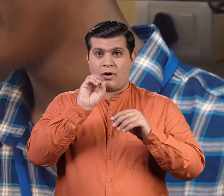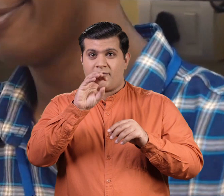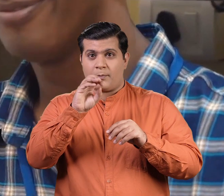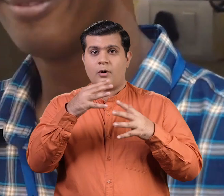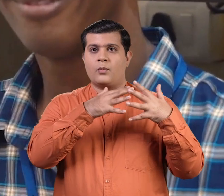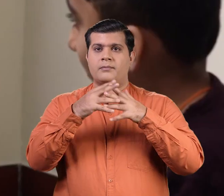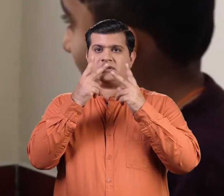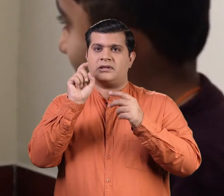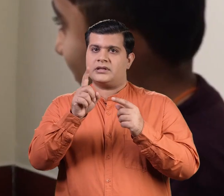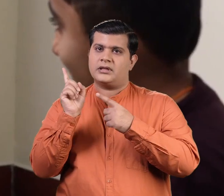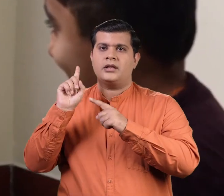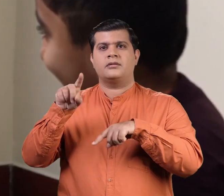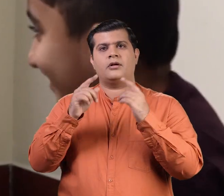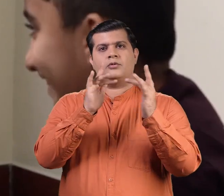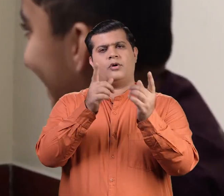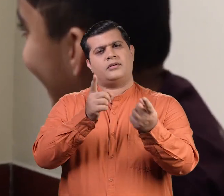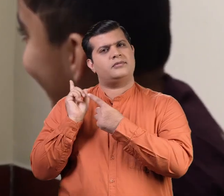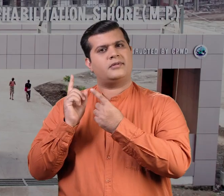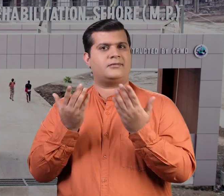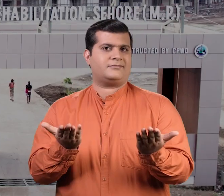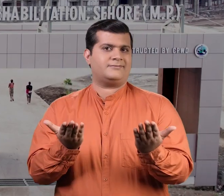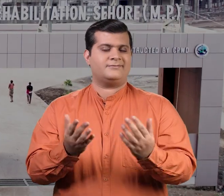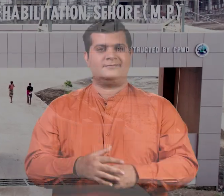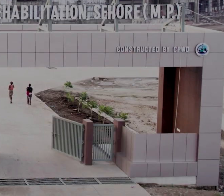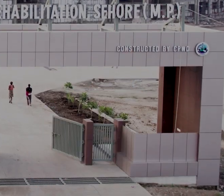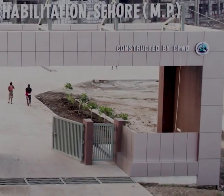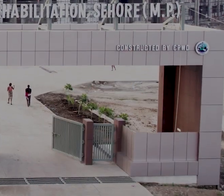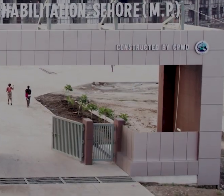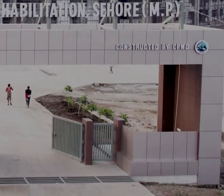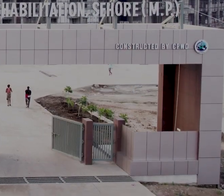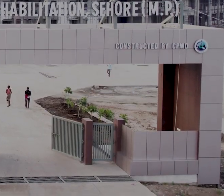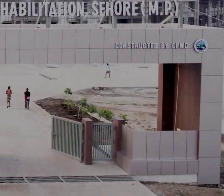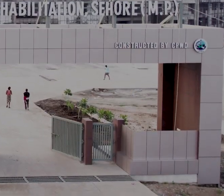के लिए www.nimhr.ac.in पर संपर्क करें